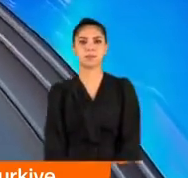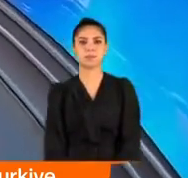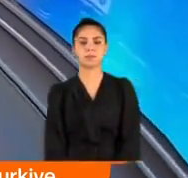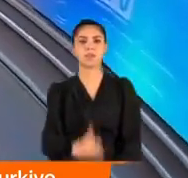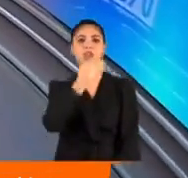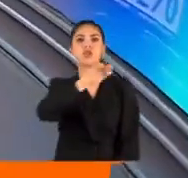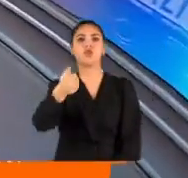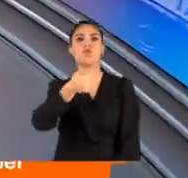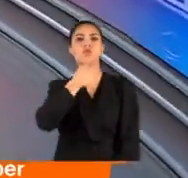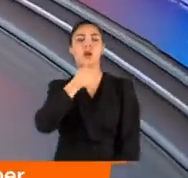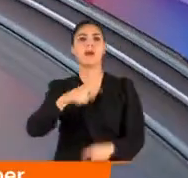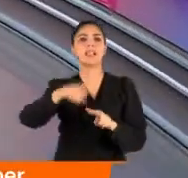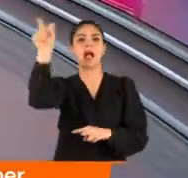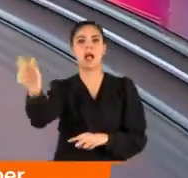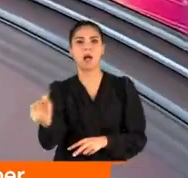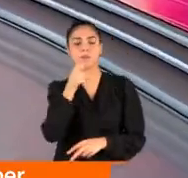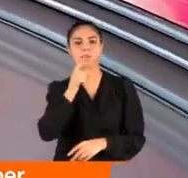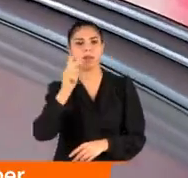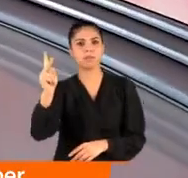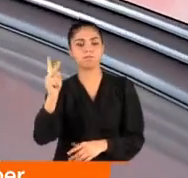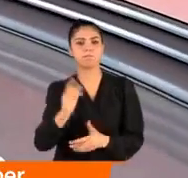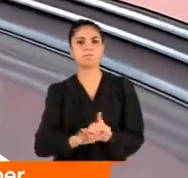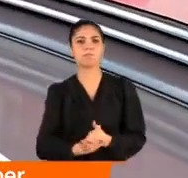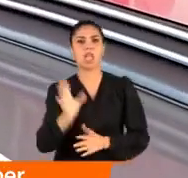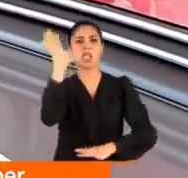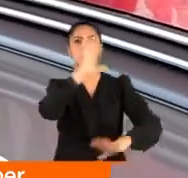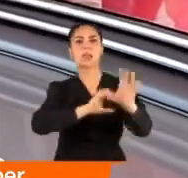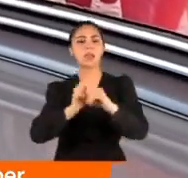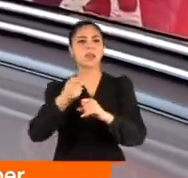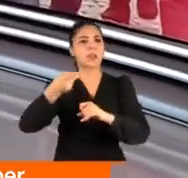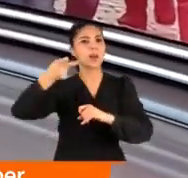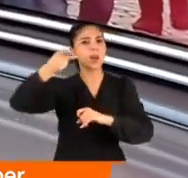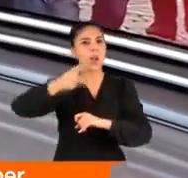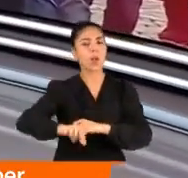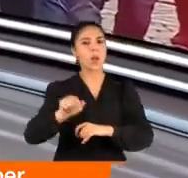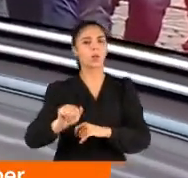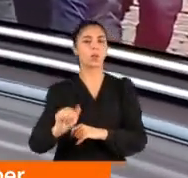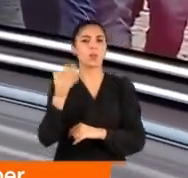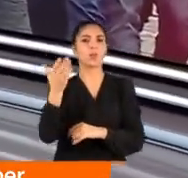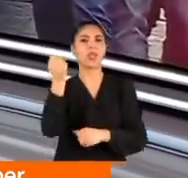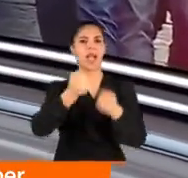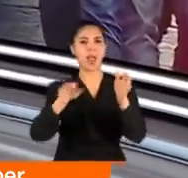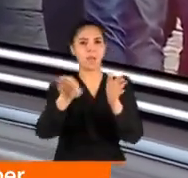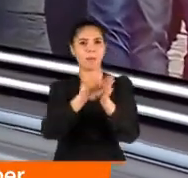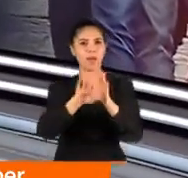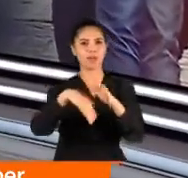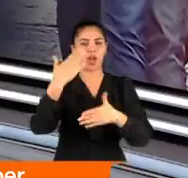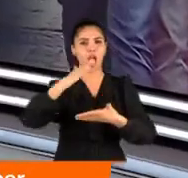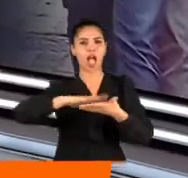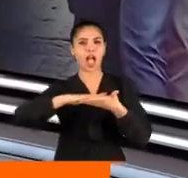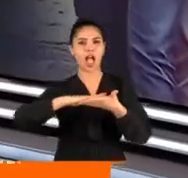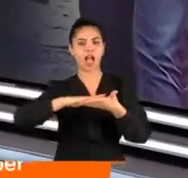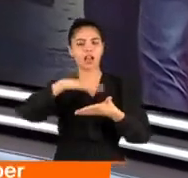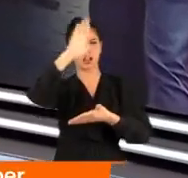İki çocuk babası Ahmet Volkan Arıgüç sırlarla dolu bir şekilde ölüme gitti bugün. Aracını park edip arkadaşını